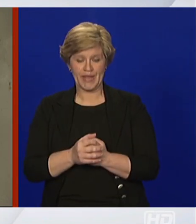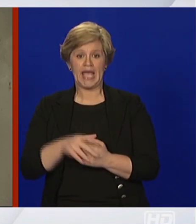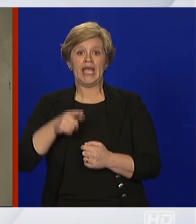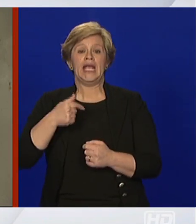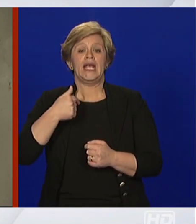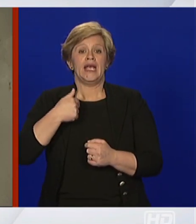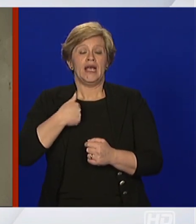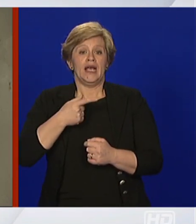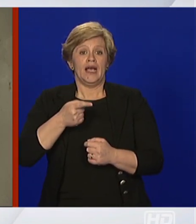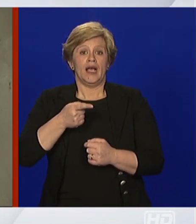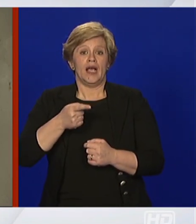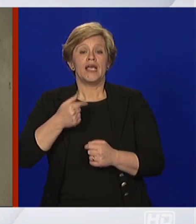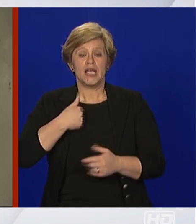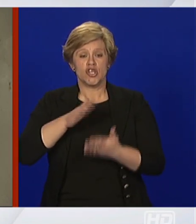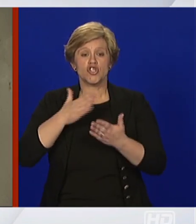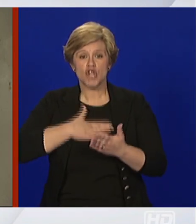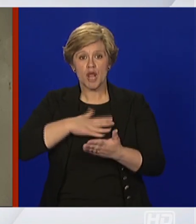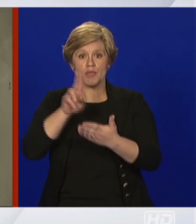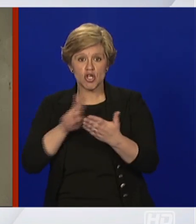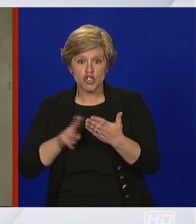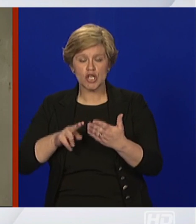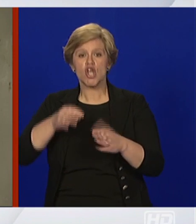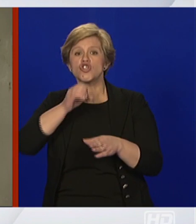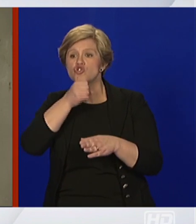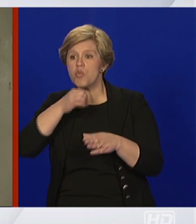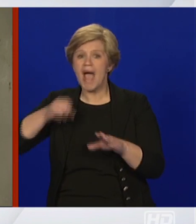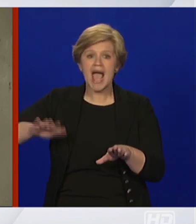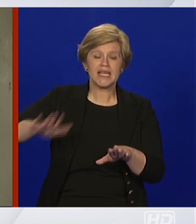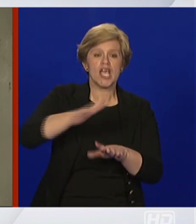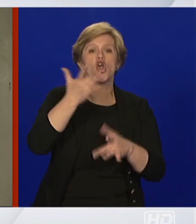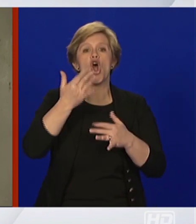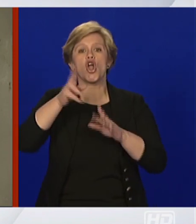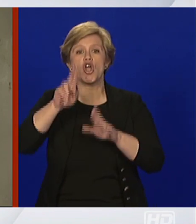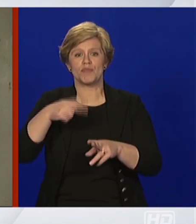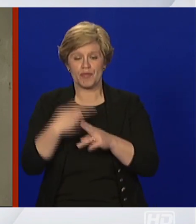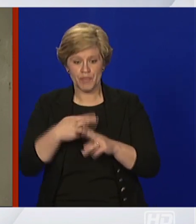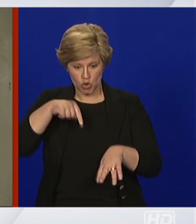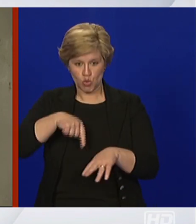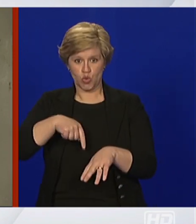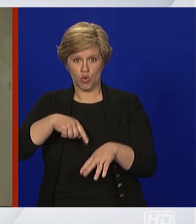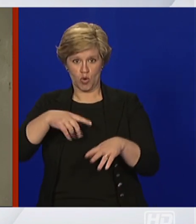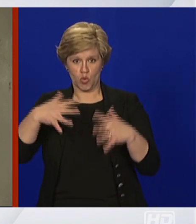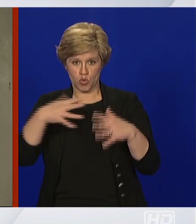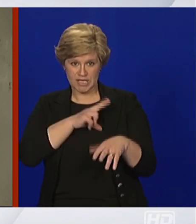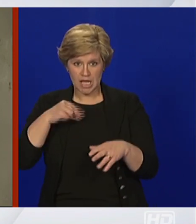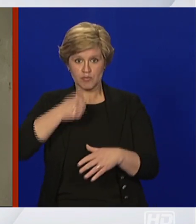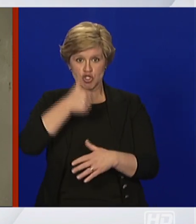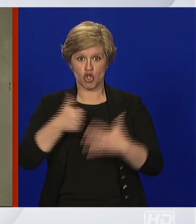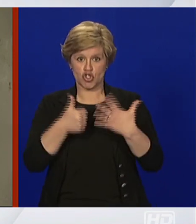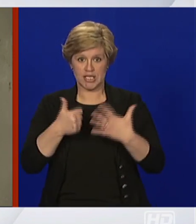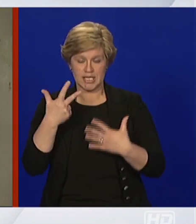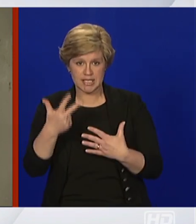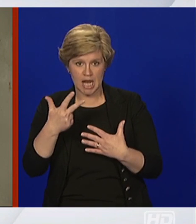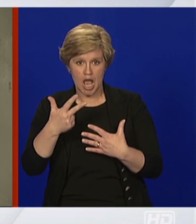pročitao koliki je broja boljelih po džupanijama. Dakle, gradu Zagrebu je to 163, u